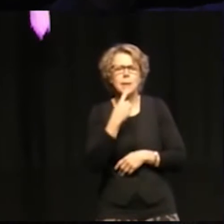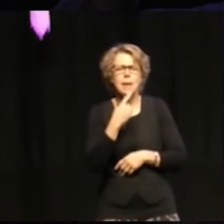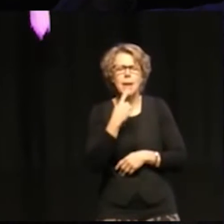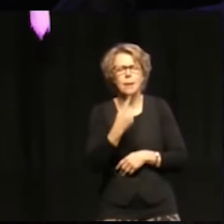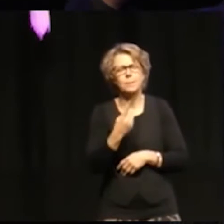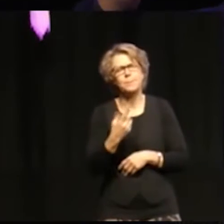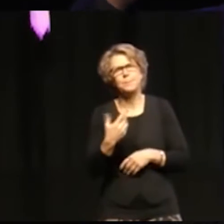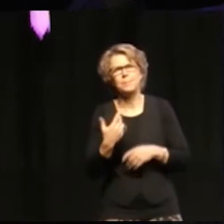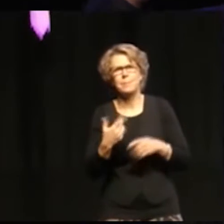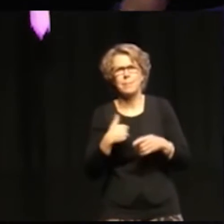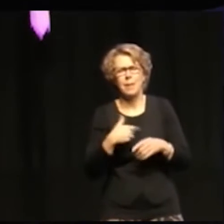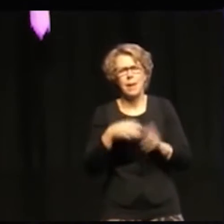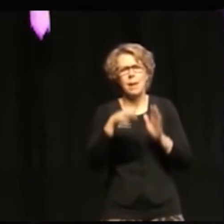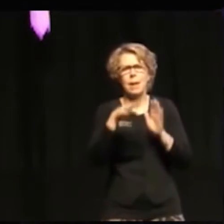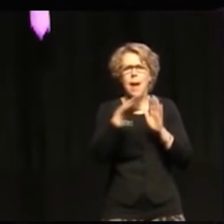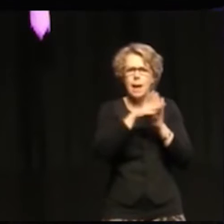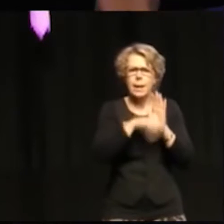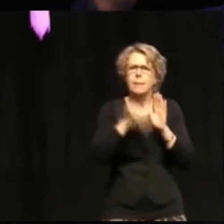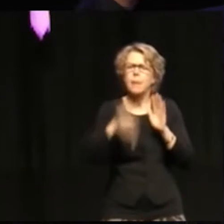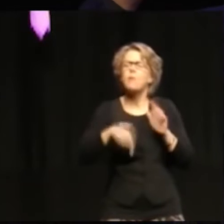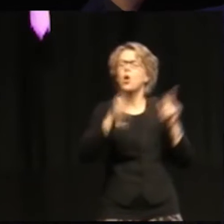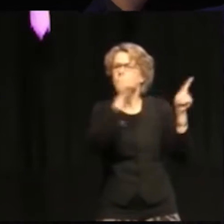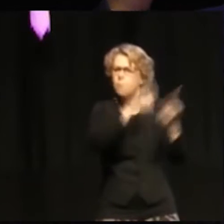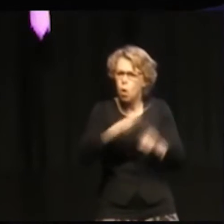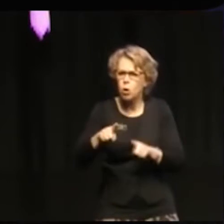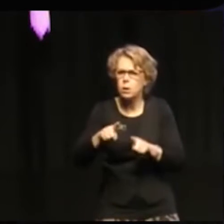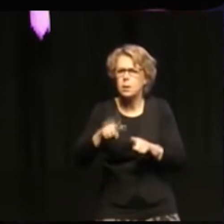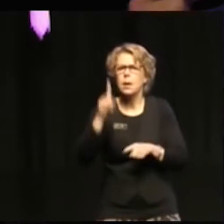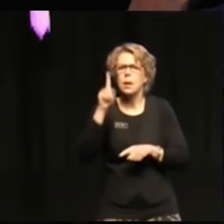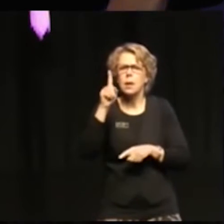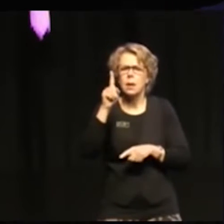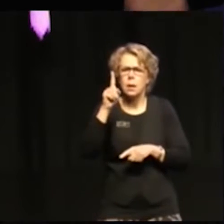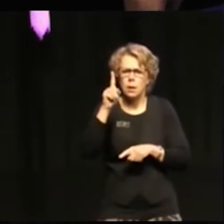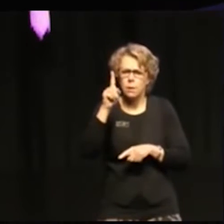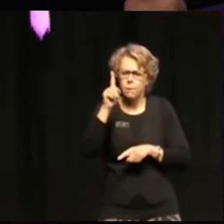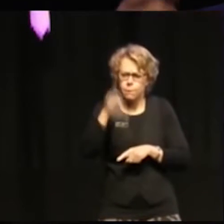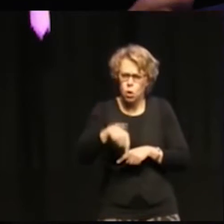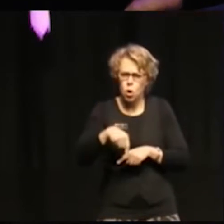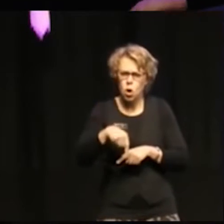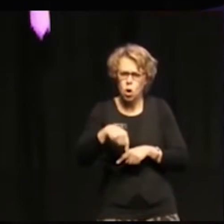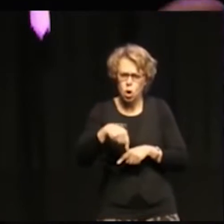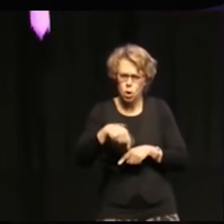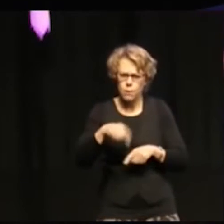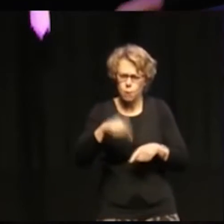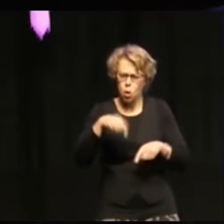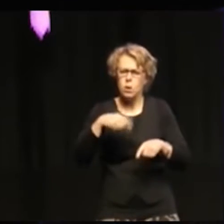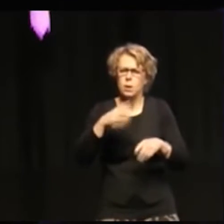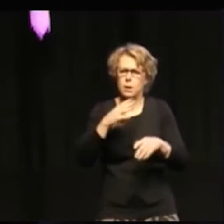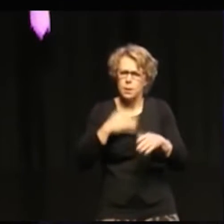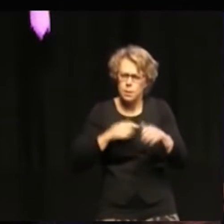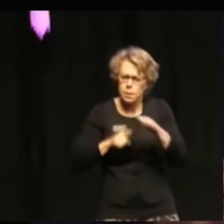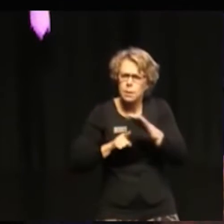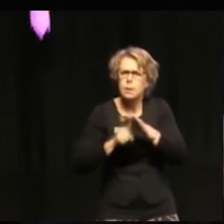agenda för folk, för prosperity, alltså för vår framtida